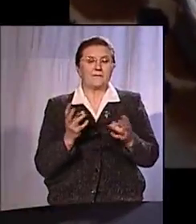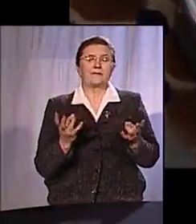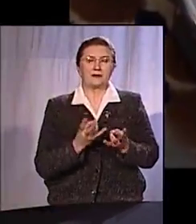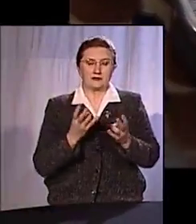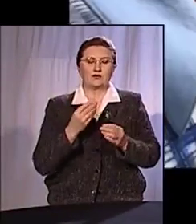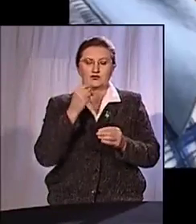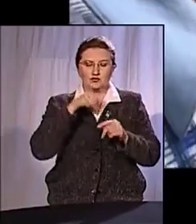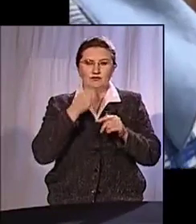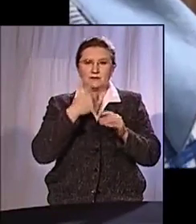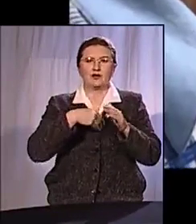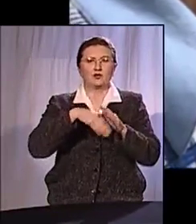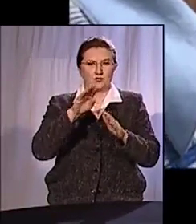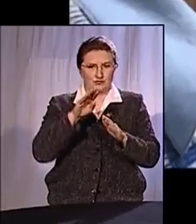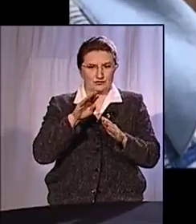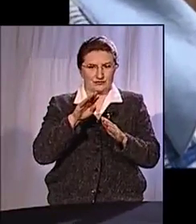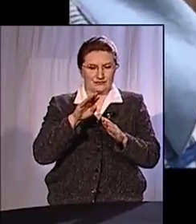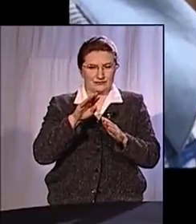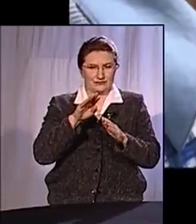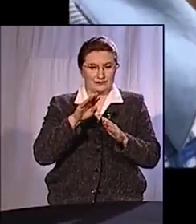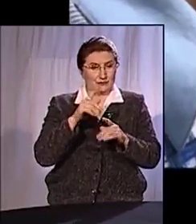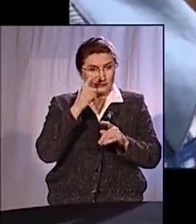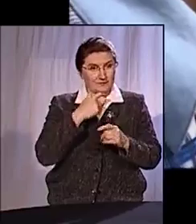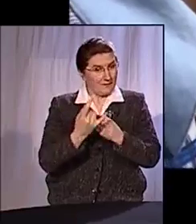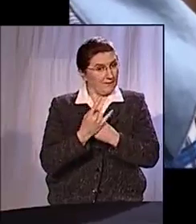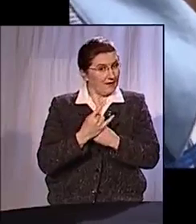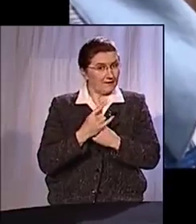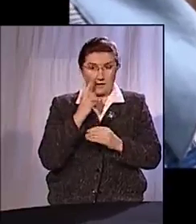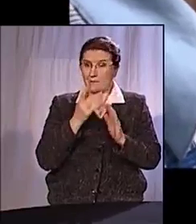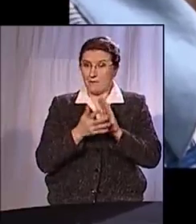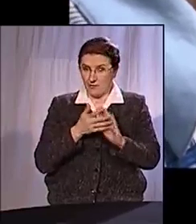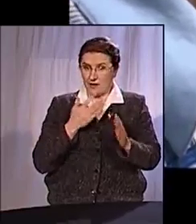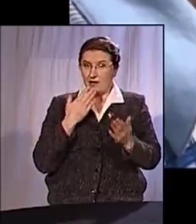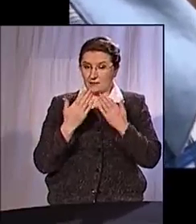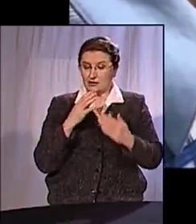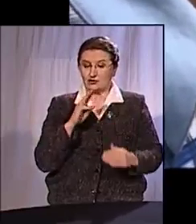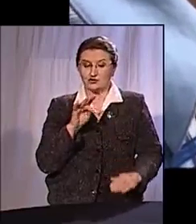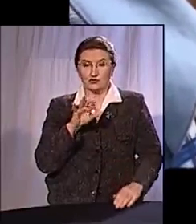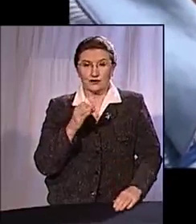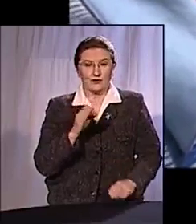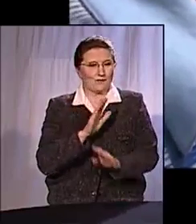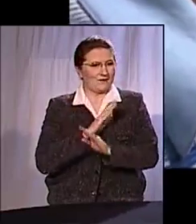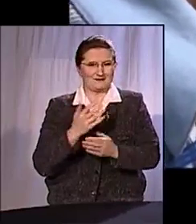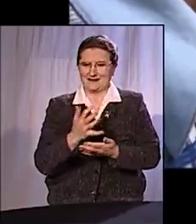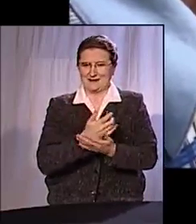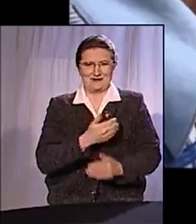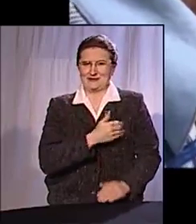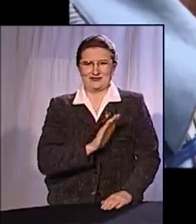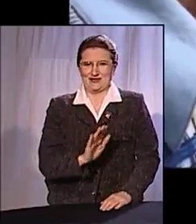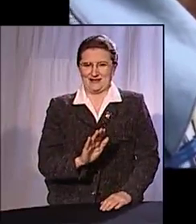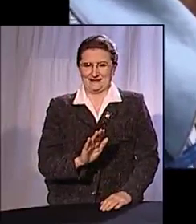себя намного лучше. Самообман. Но, как мы поняли, пообщавшись с Шурой, умирать она не собирается.